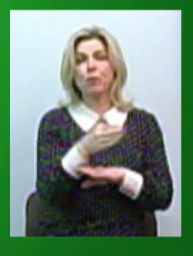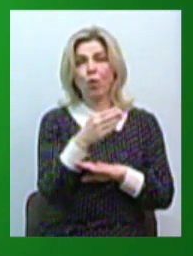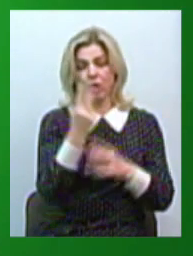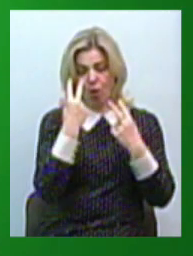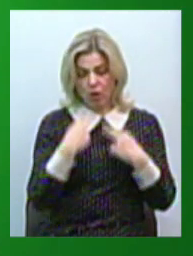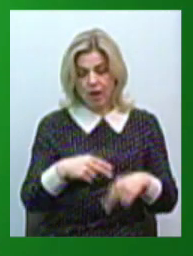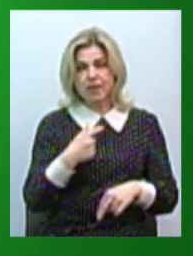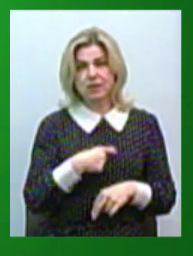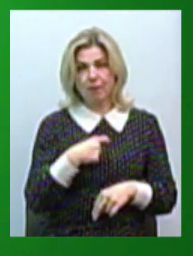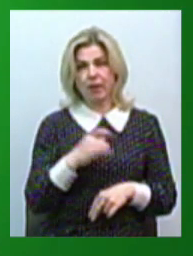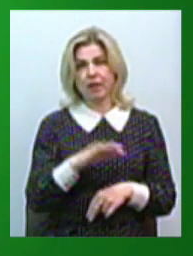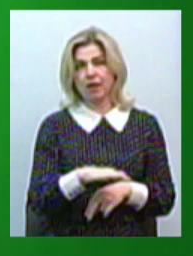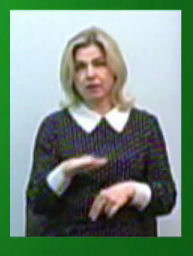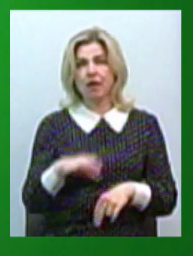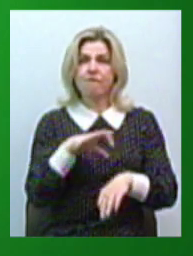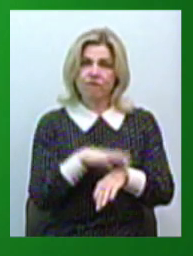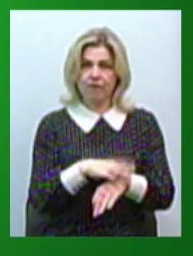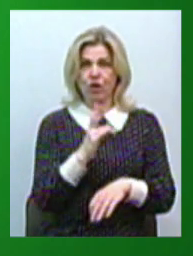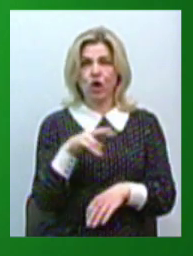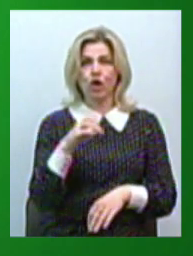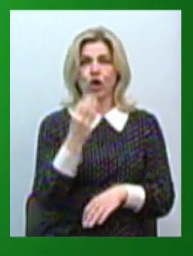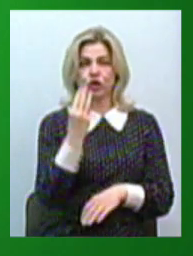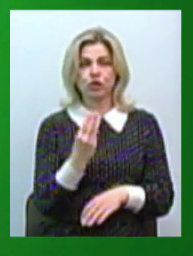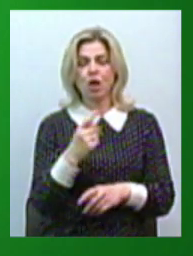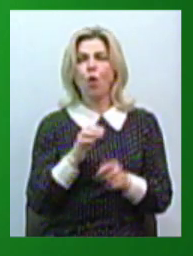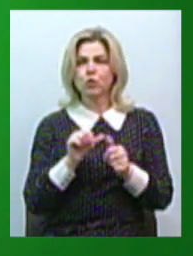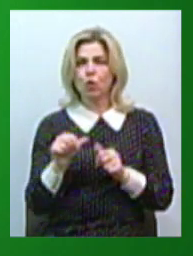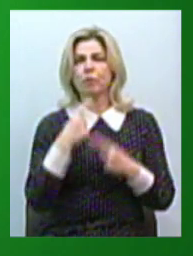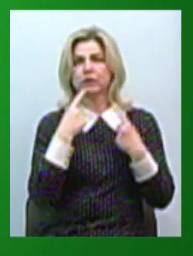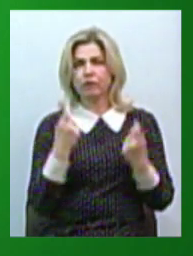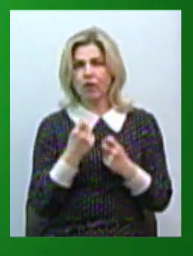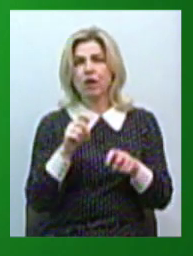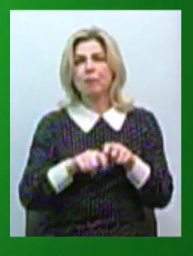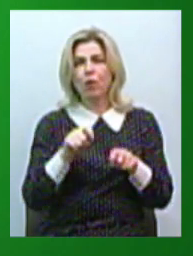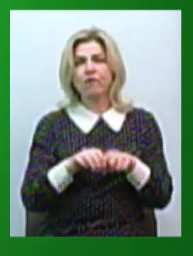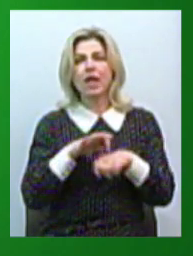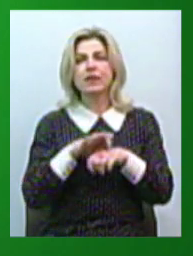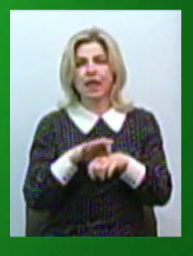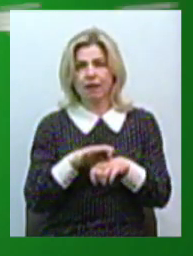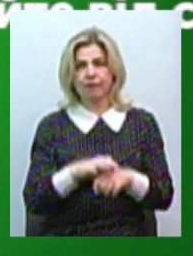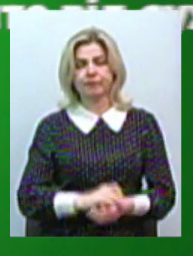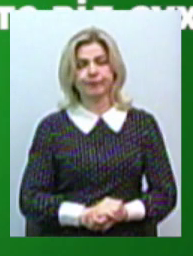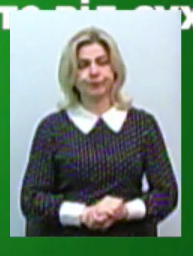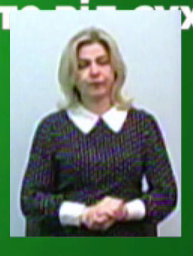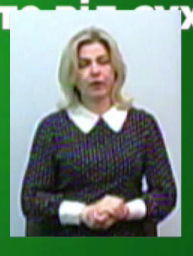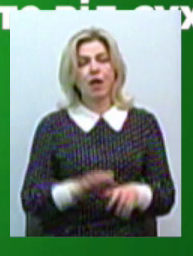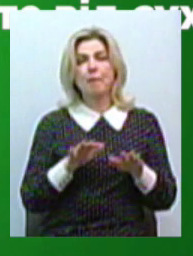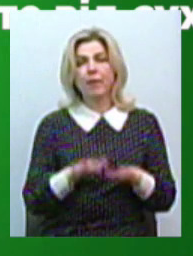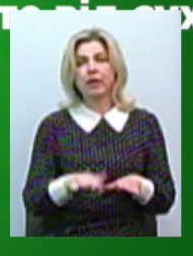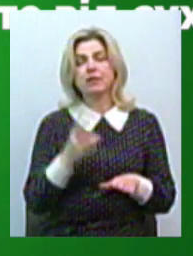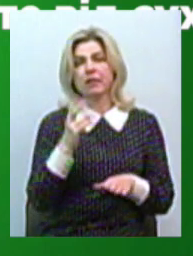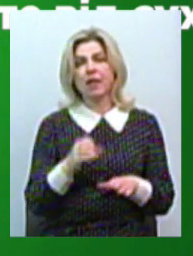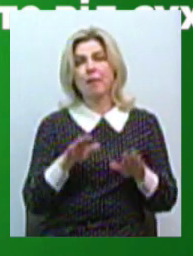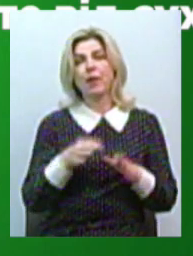себе, дітей і тварин, аби виявити кліщів. Особливо ретельно обстежуйте ділянки тіла, покриті волосся. Місця для привалів на